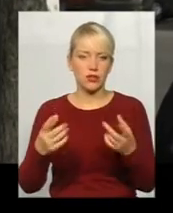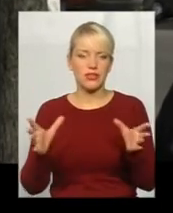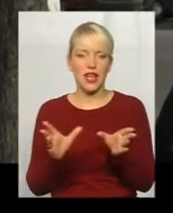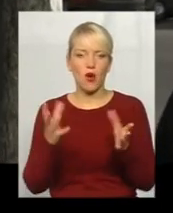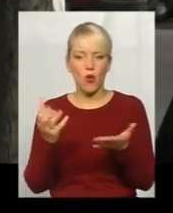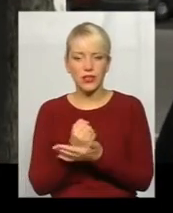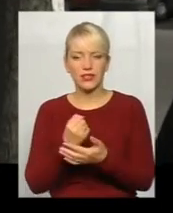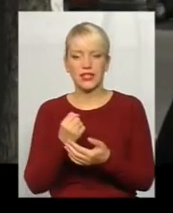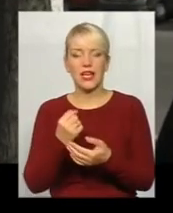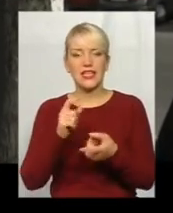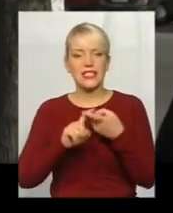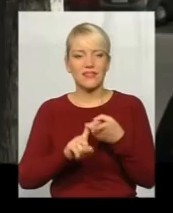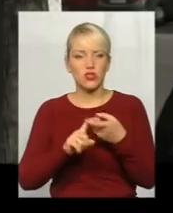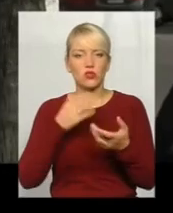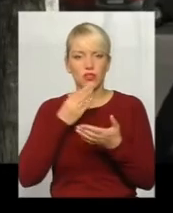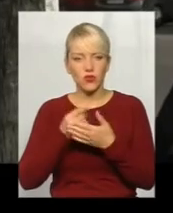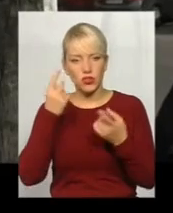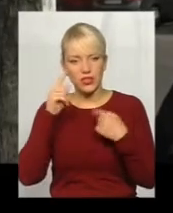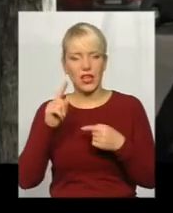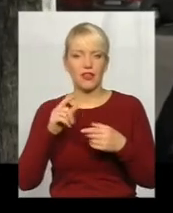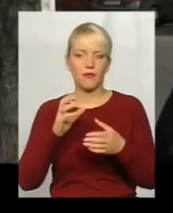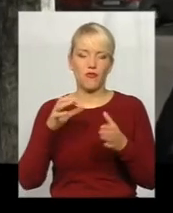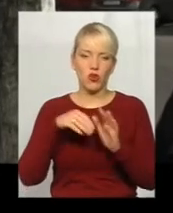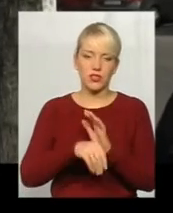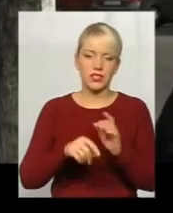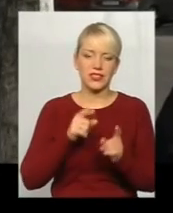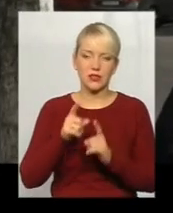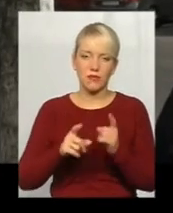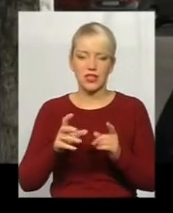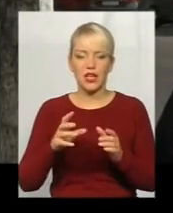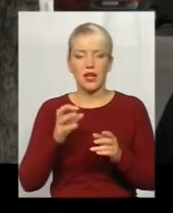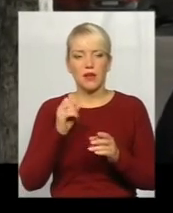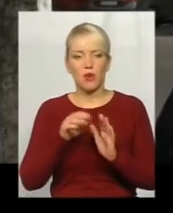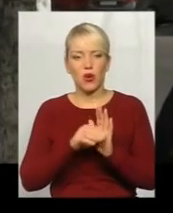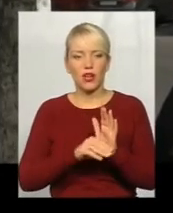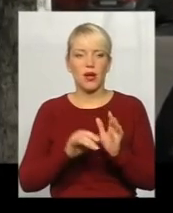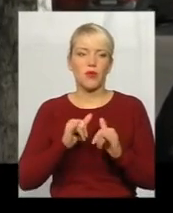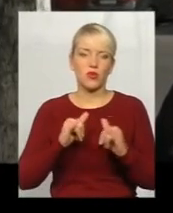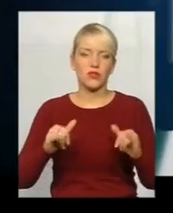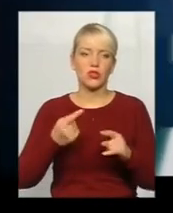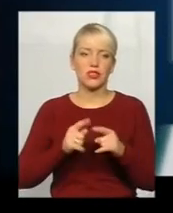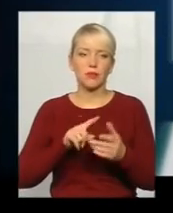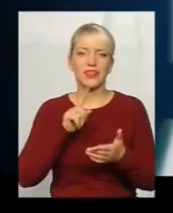ідеї, і впровадження, вносити зміни, вносити програми на розвиток тих питань, які їх турбують.